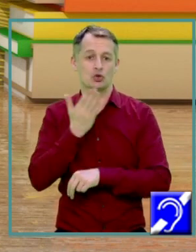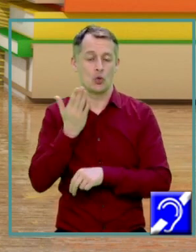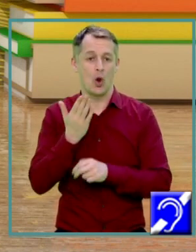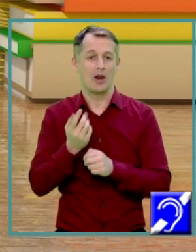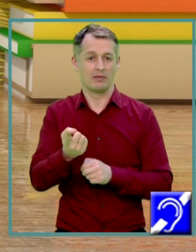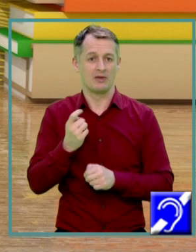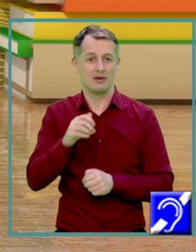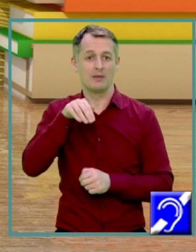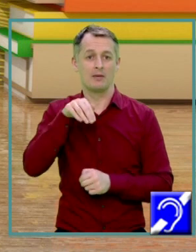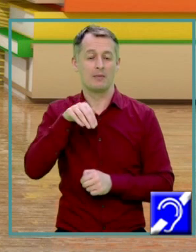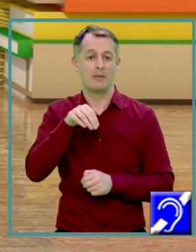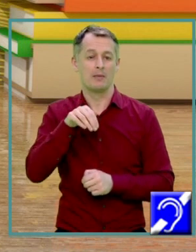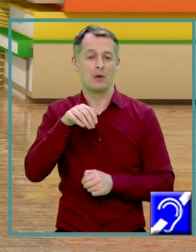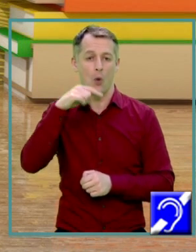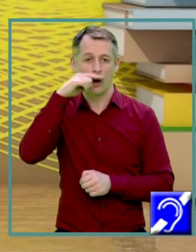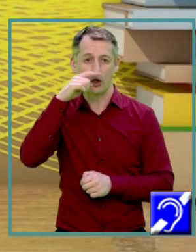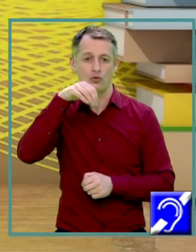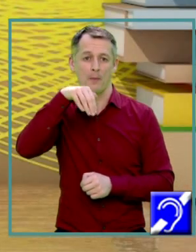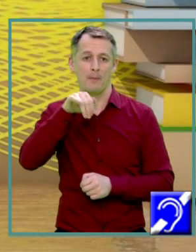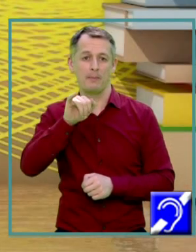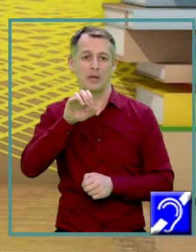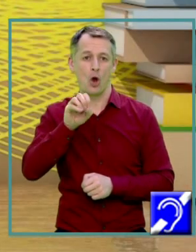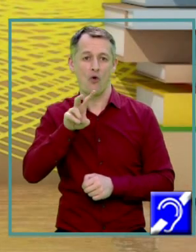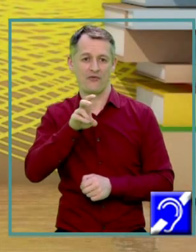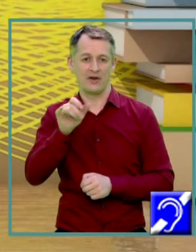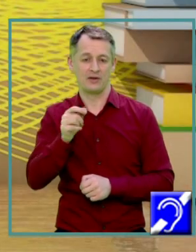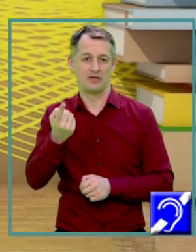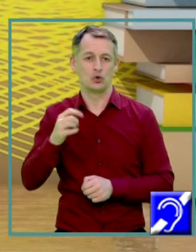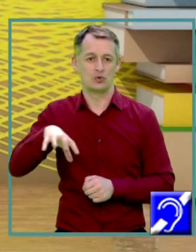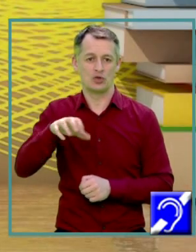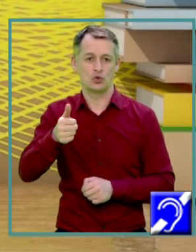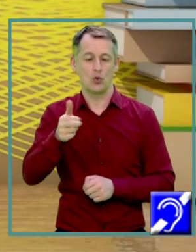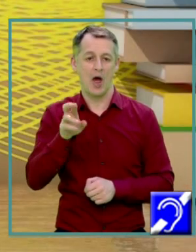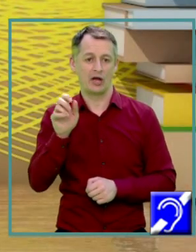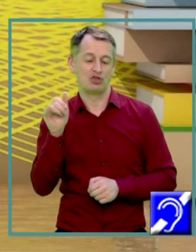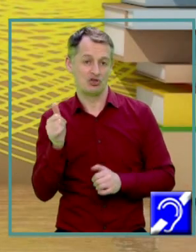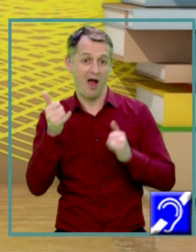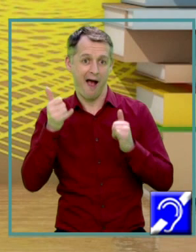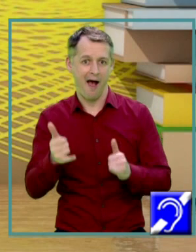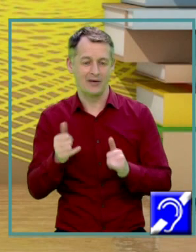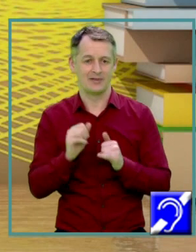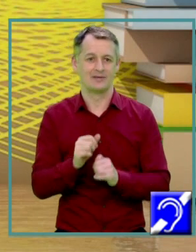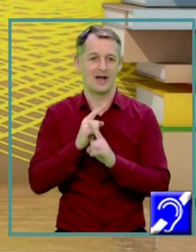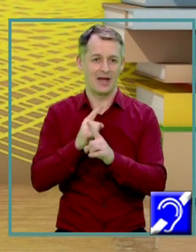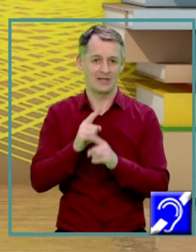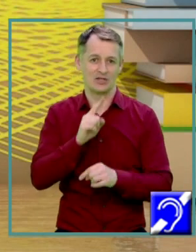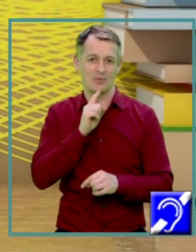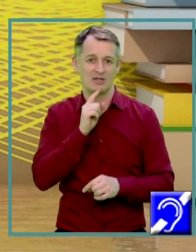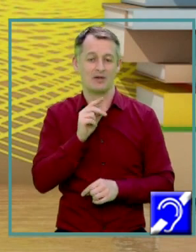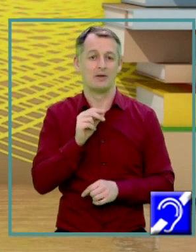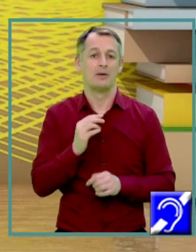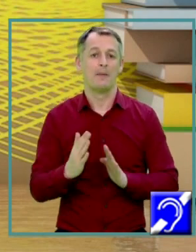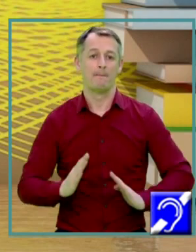Mioveni, județul Argeș. Astăzi, lecția de matematică se numește Piramida patrulateră